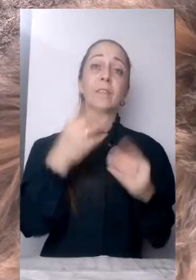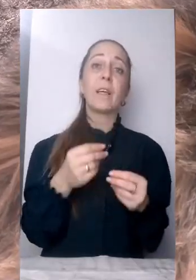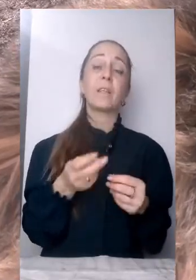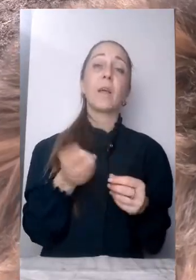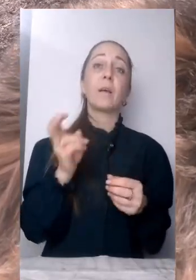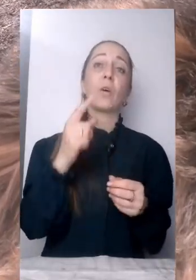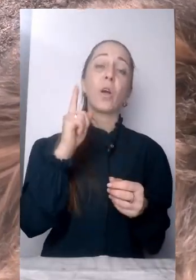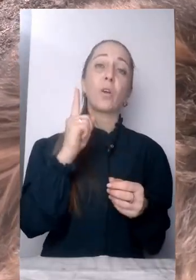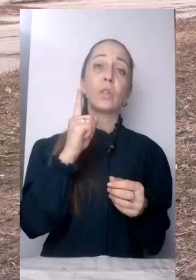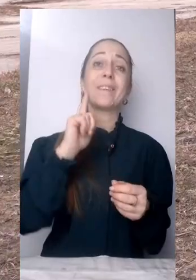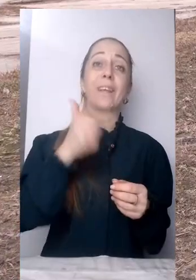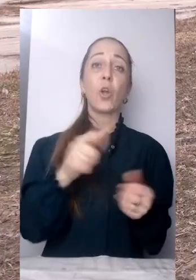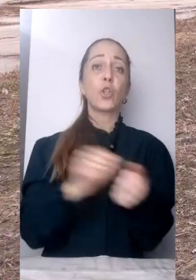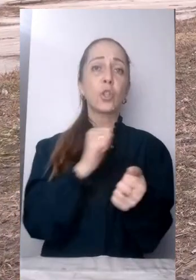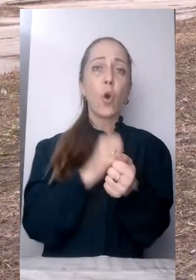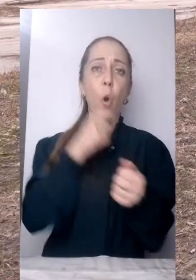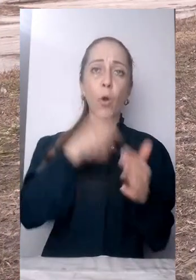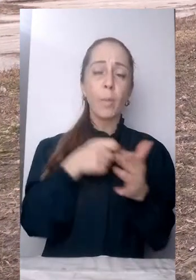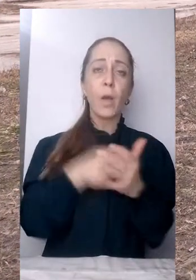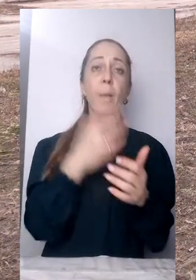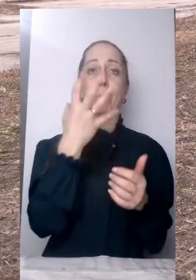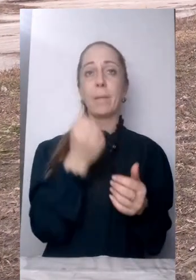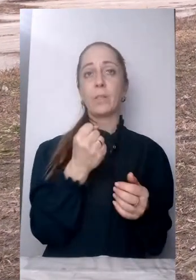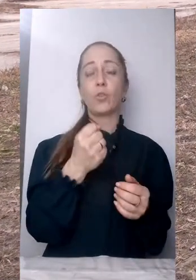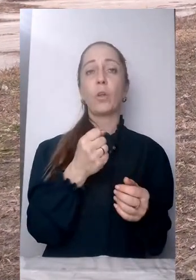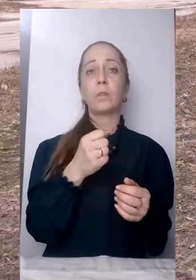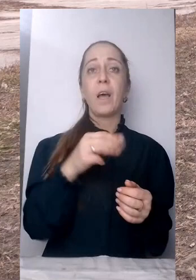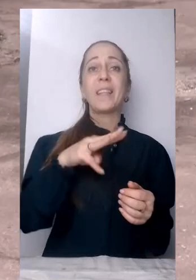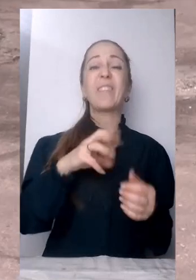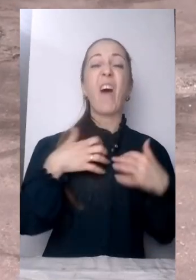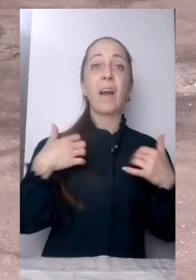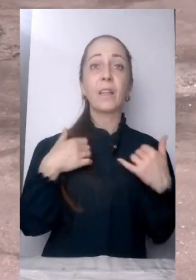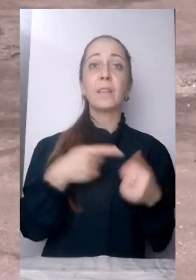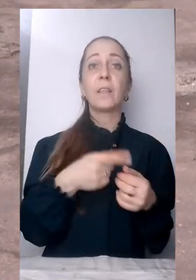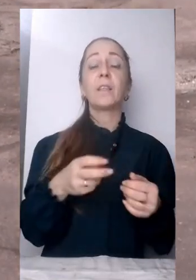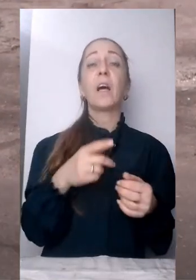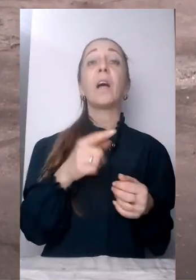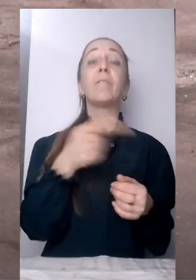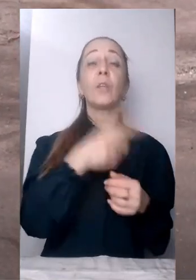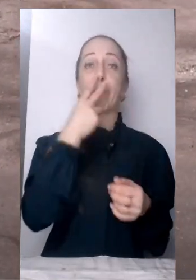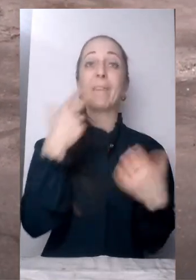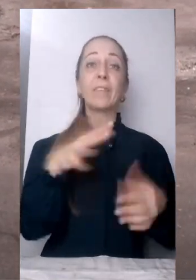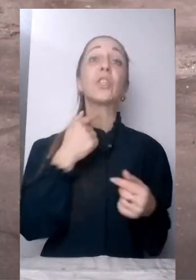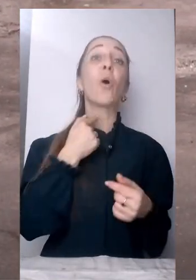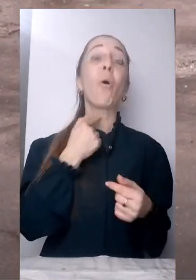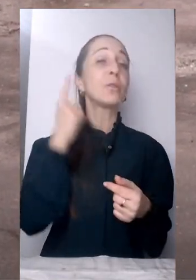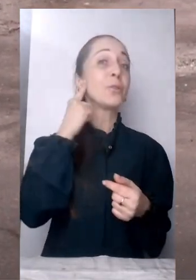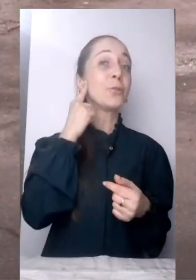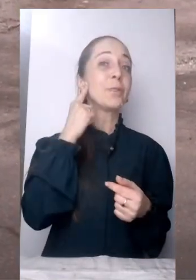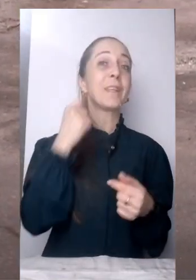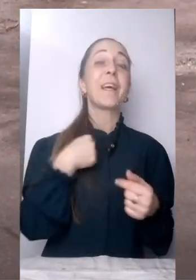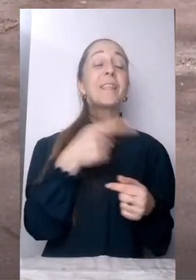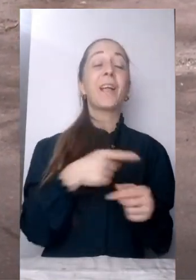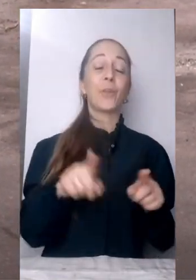15 тварин. За два тижні вона звика до тварин, а вони – до її голосу. Не знаю, що вони звикли, але я до них точно звикла. У мене